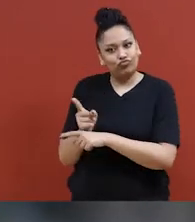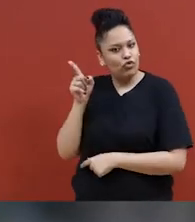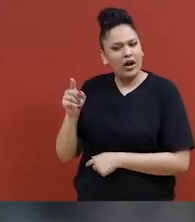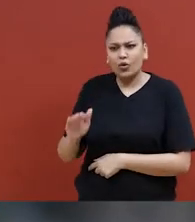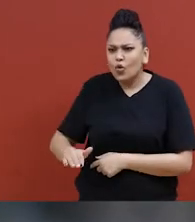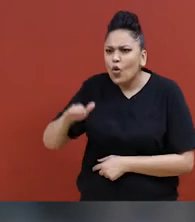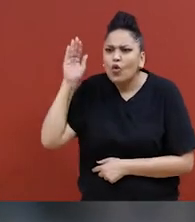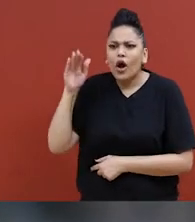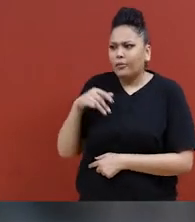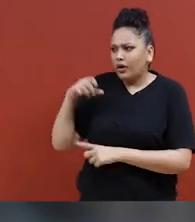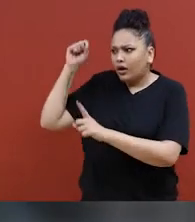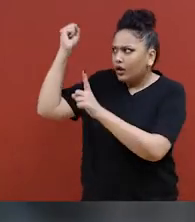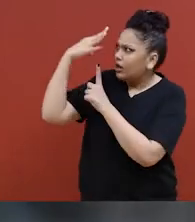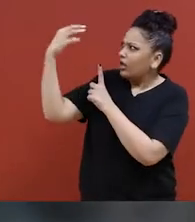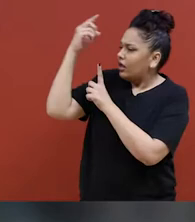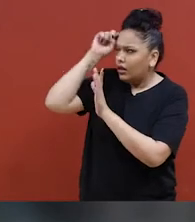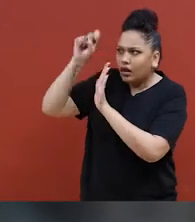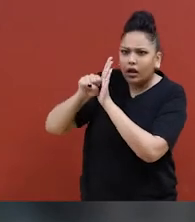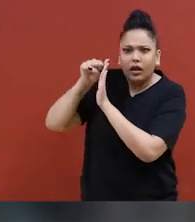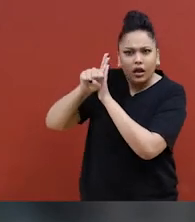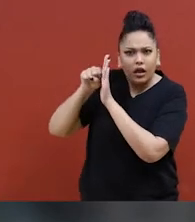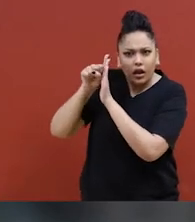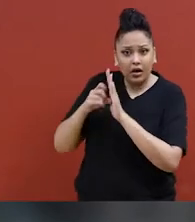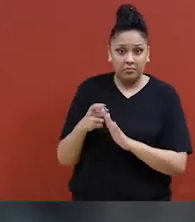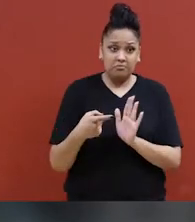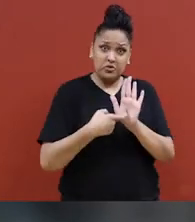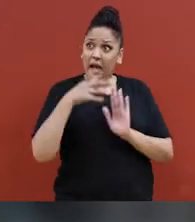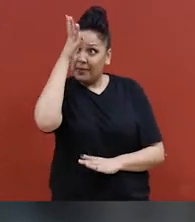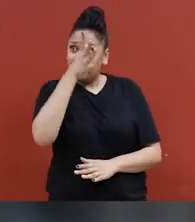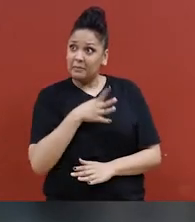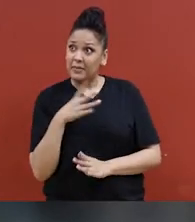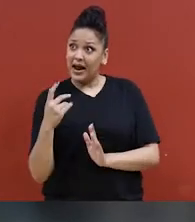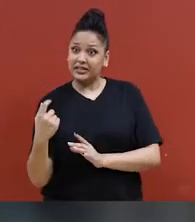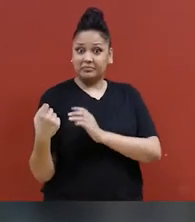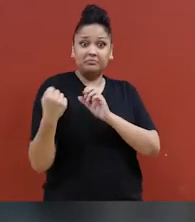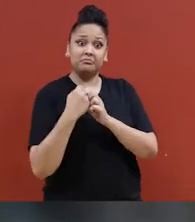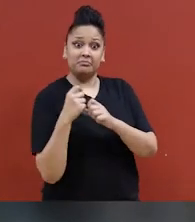pas? Que si on a peur, on a besoin d'un homme pour s'occuper de nous.